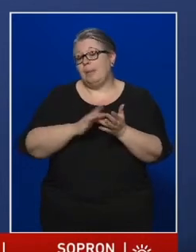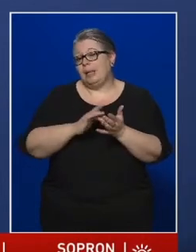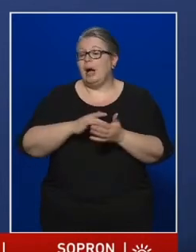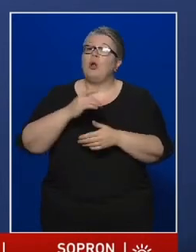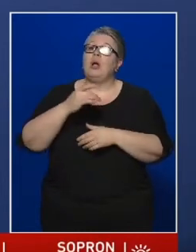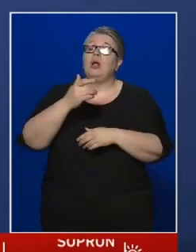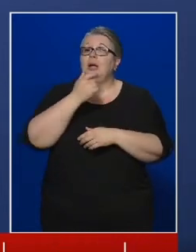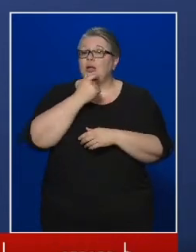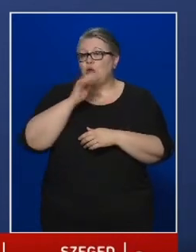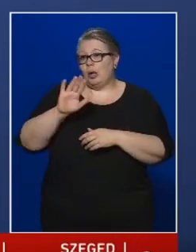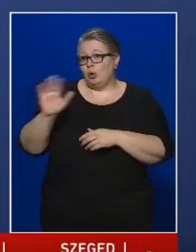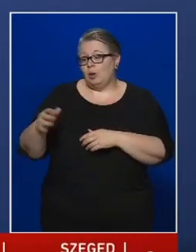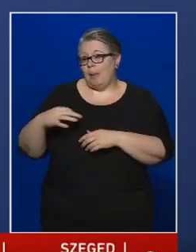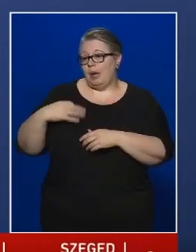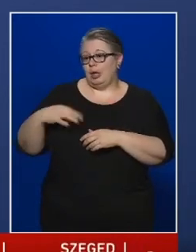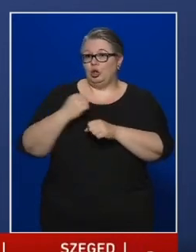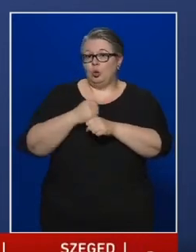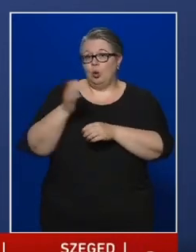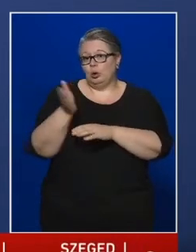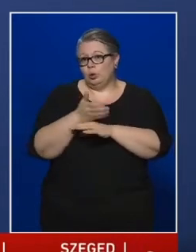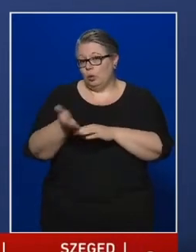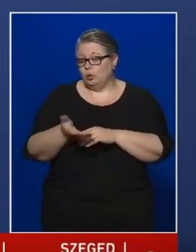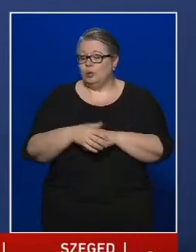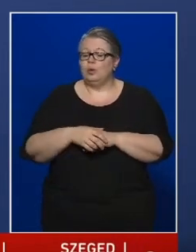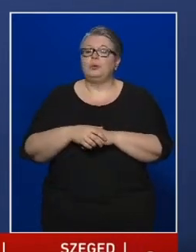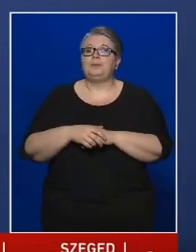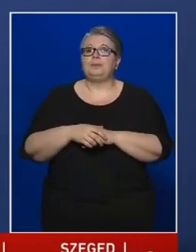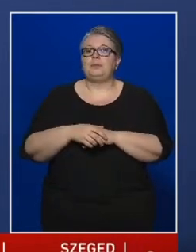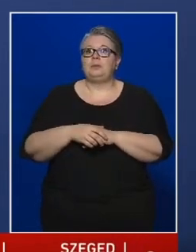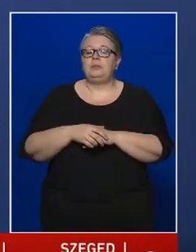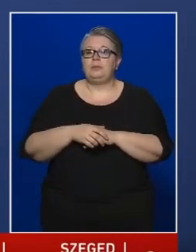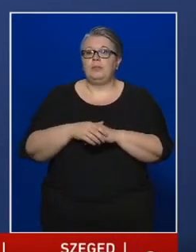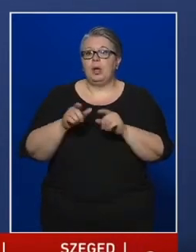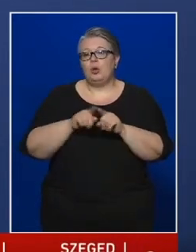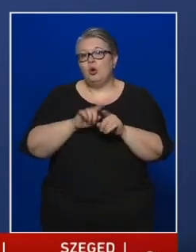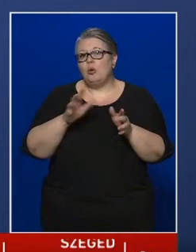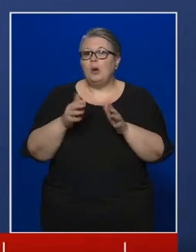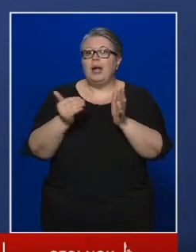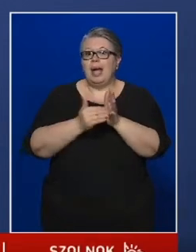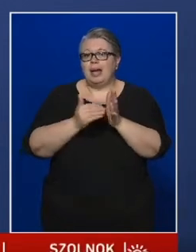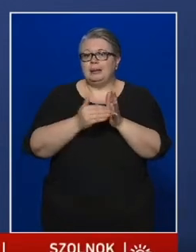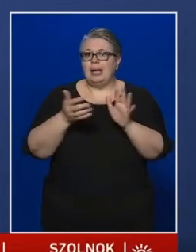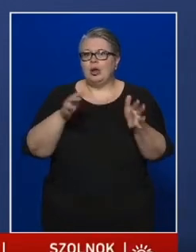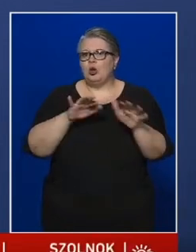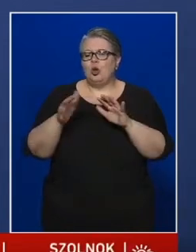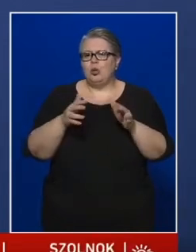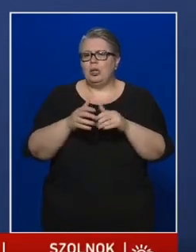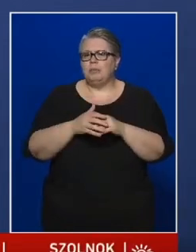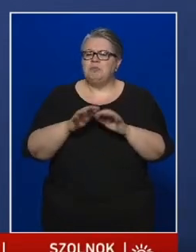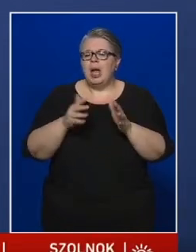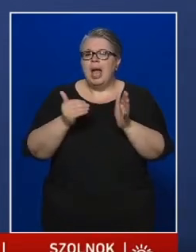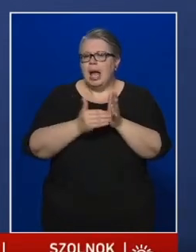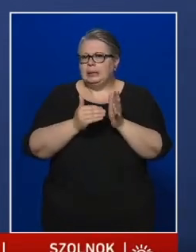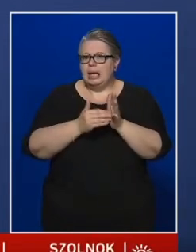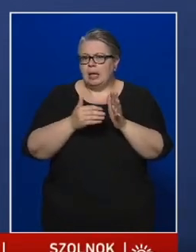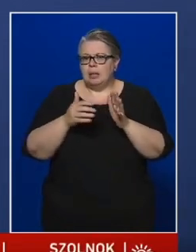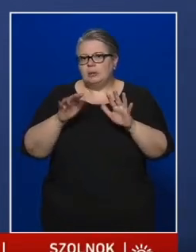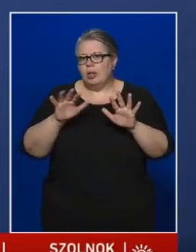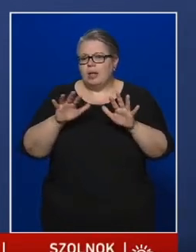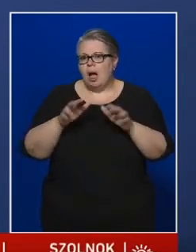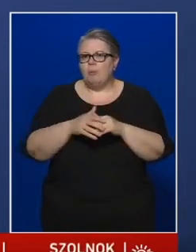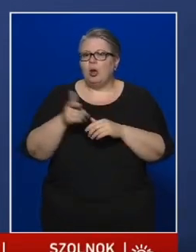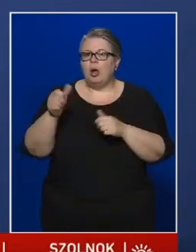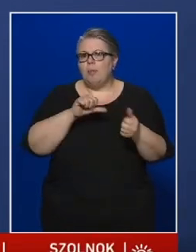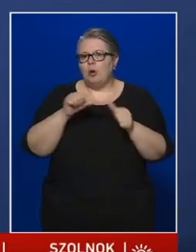otthonában, egészségügyi dolgozók között is. Mint egy ezer körüli, egy ezres nagyságrendű az